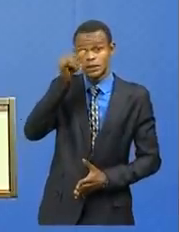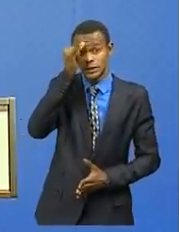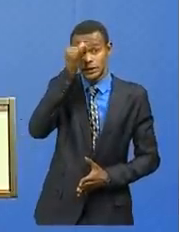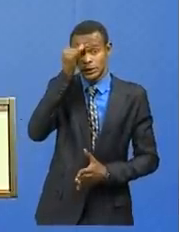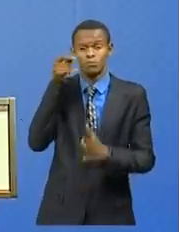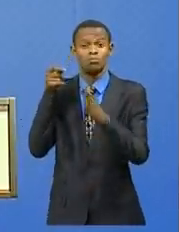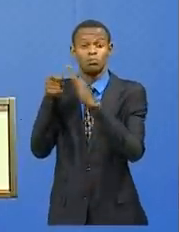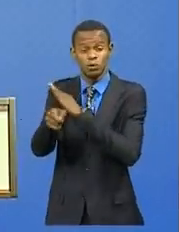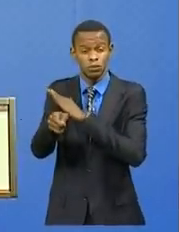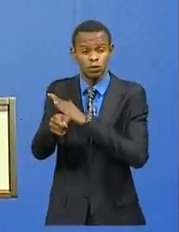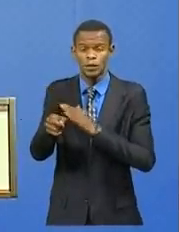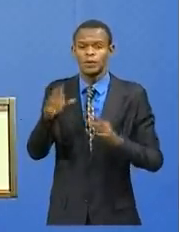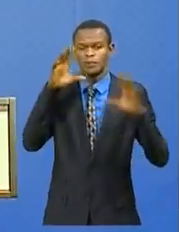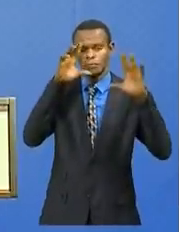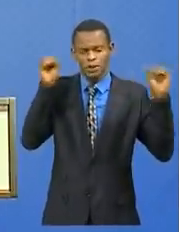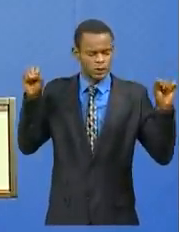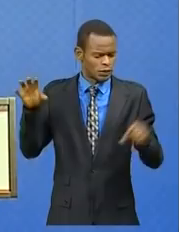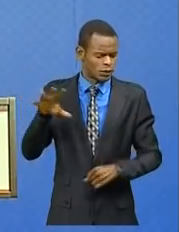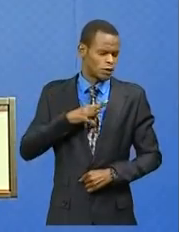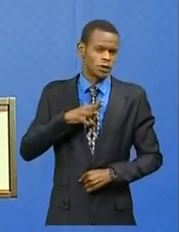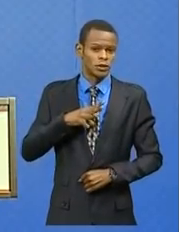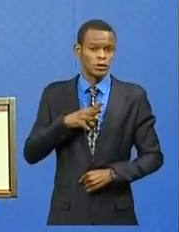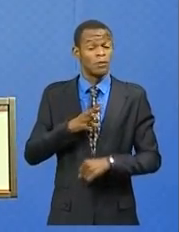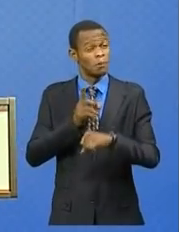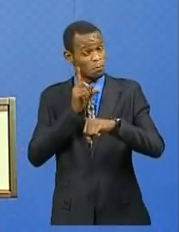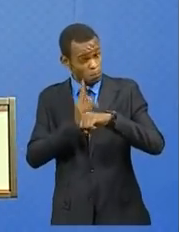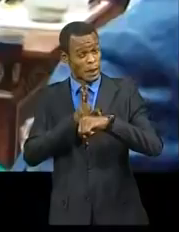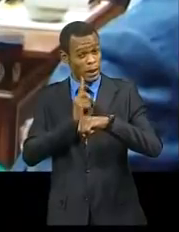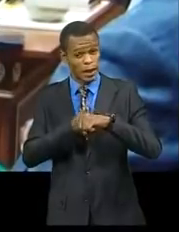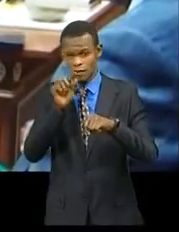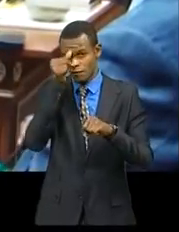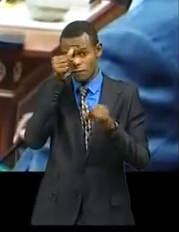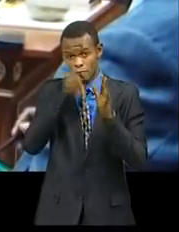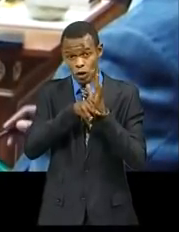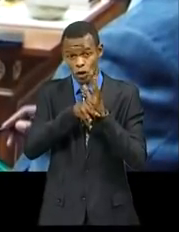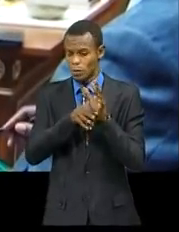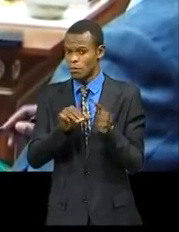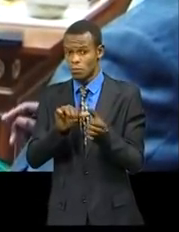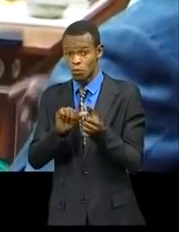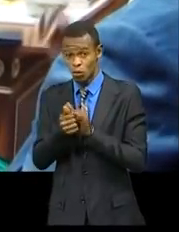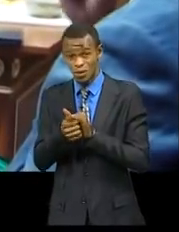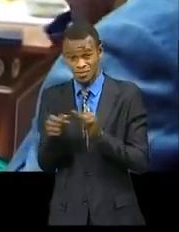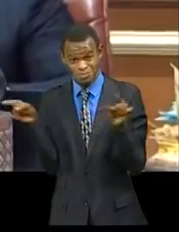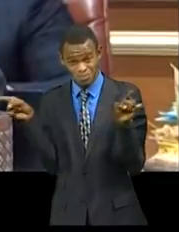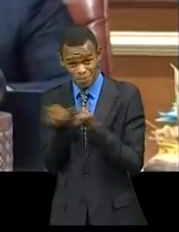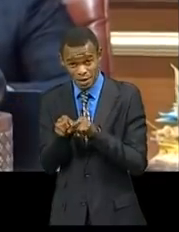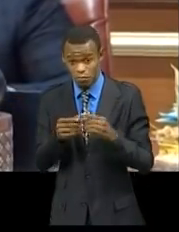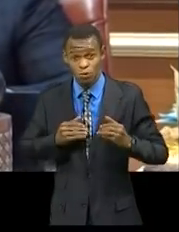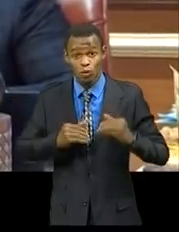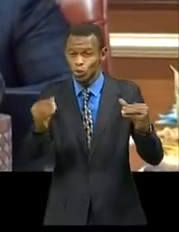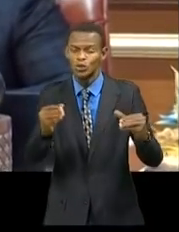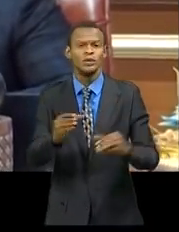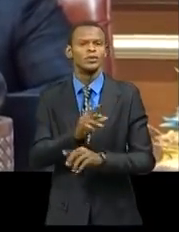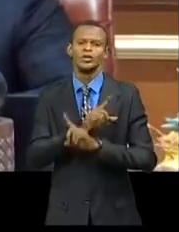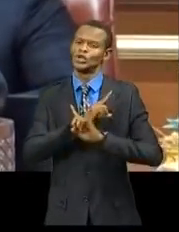pareil incident, le deuxième du genre, ne se reproduise plus. Le Président de la République invite la